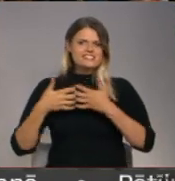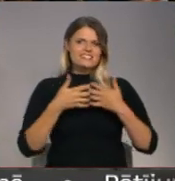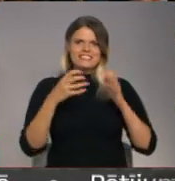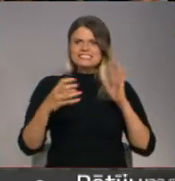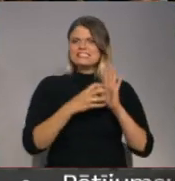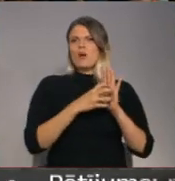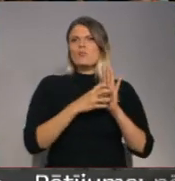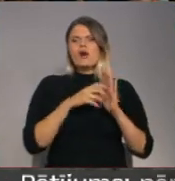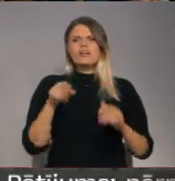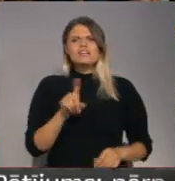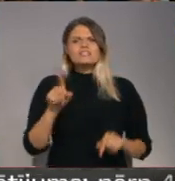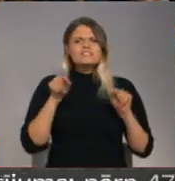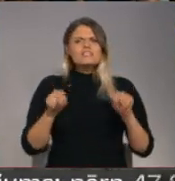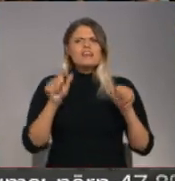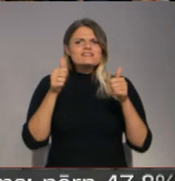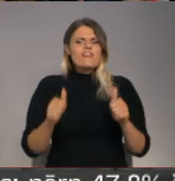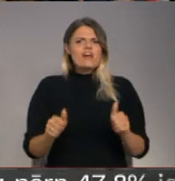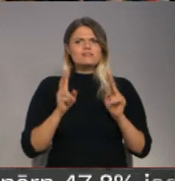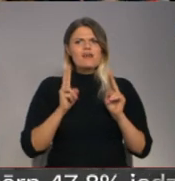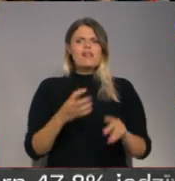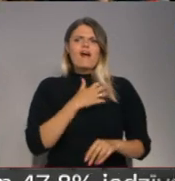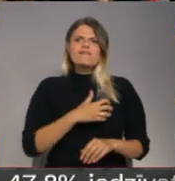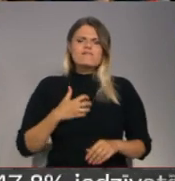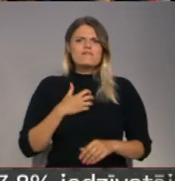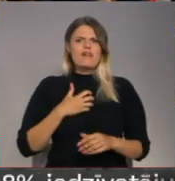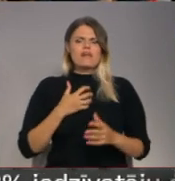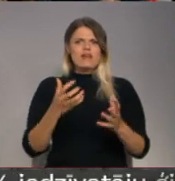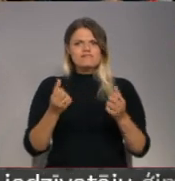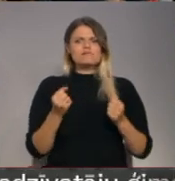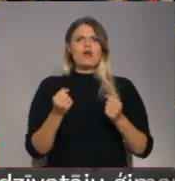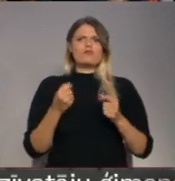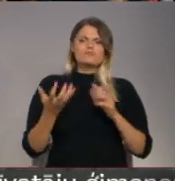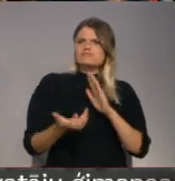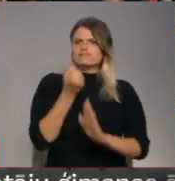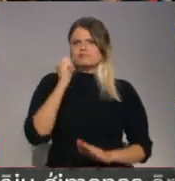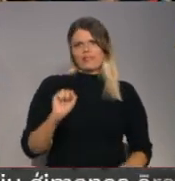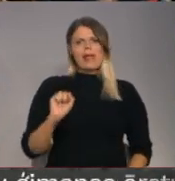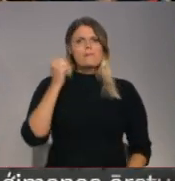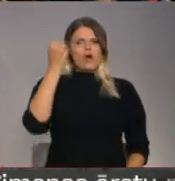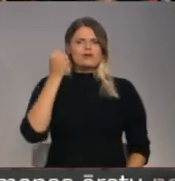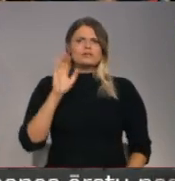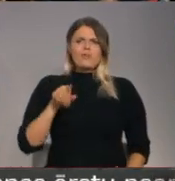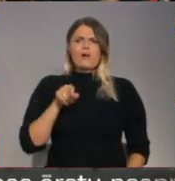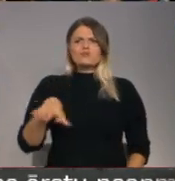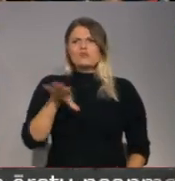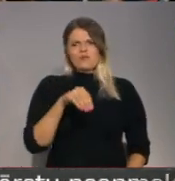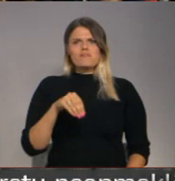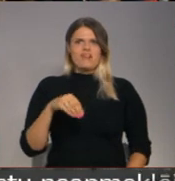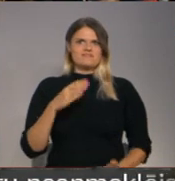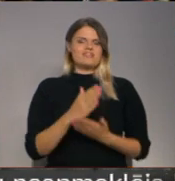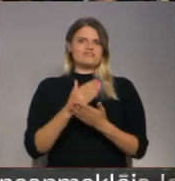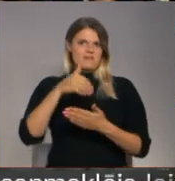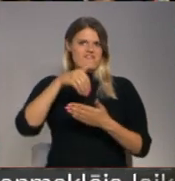simbolu. Tas ir tas veids, kā ir jāiegūs, kā ir jāizcīna demokrātija. Ar to mēs jau esam iegājuši